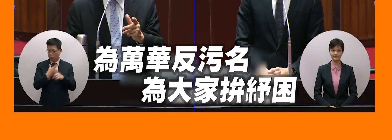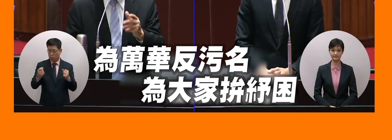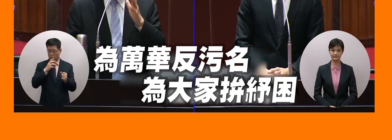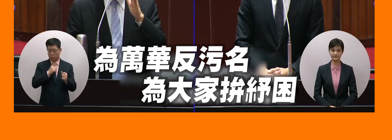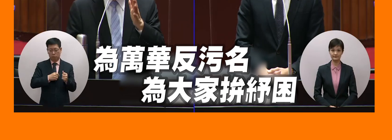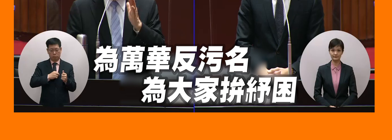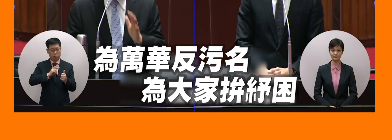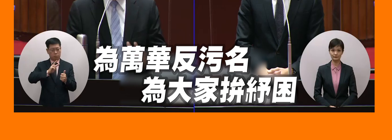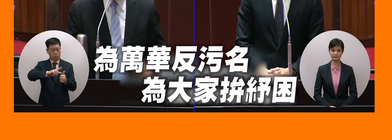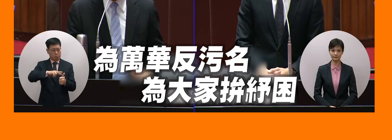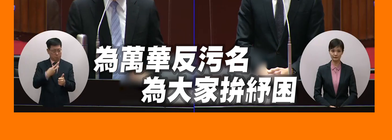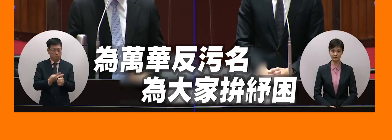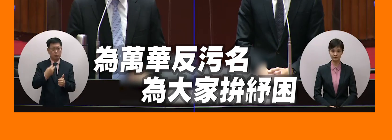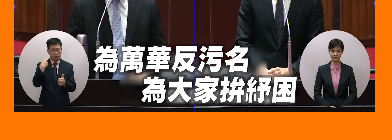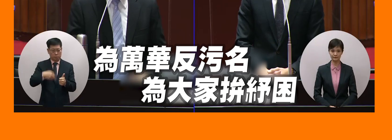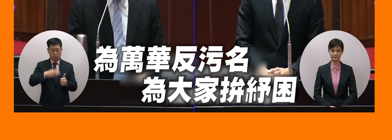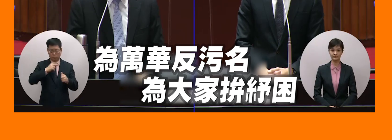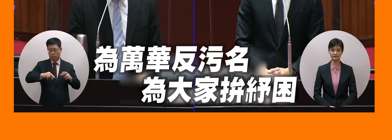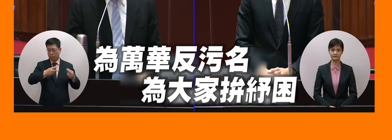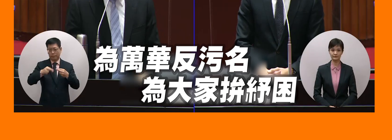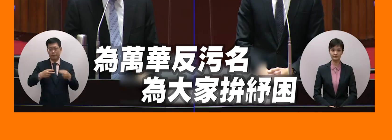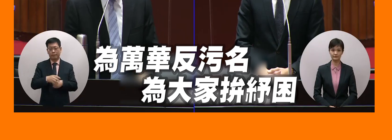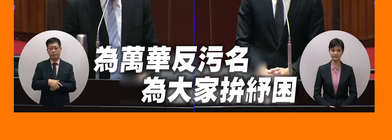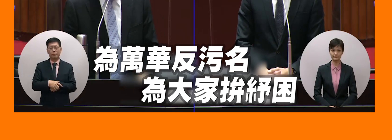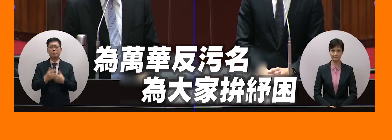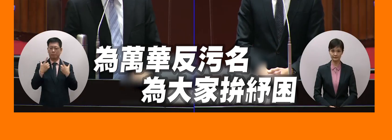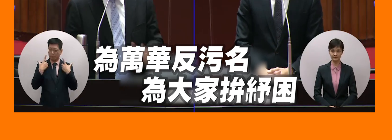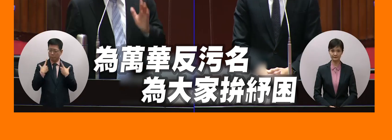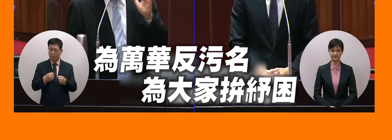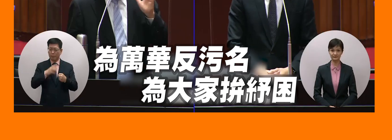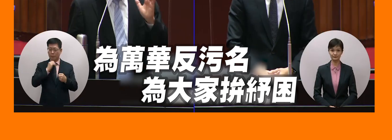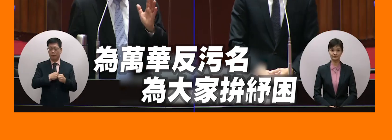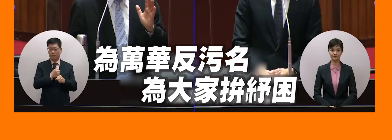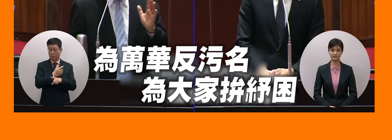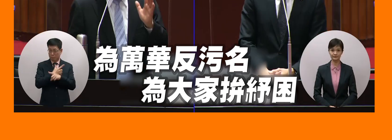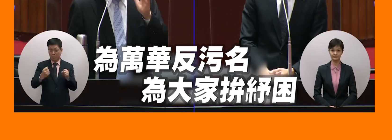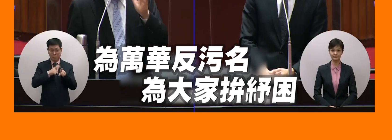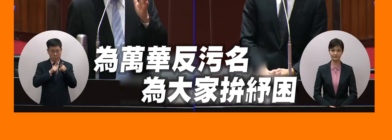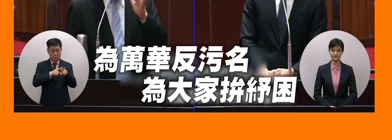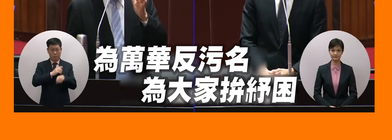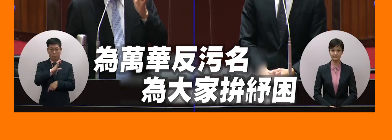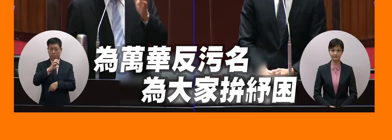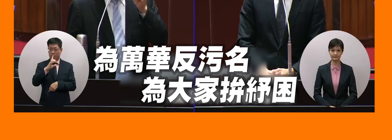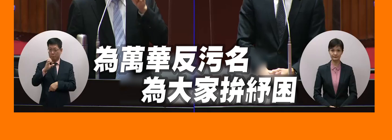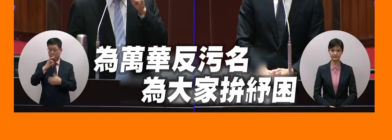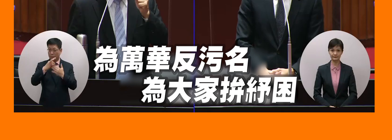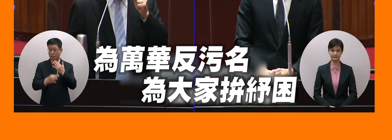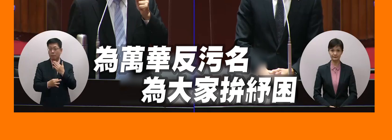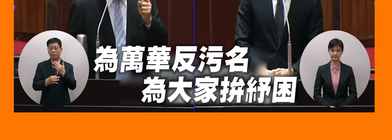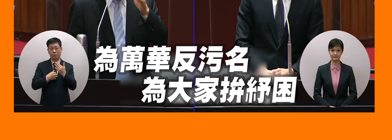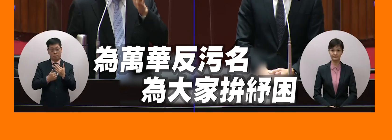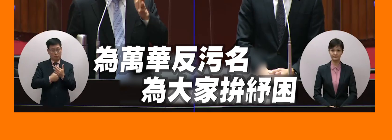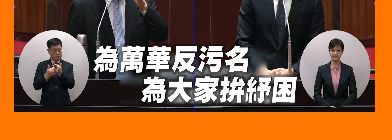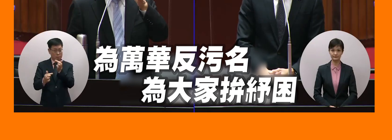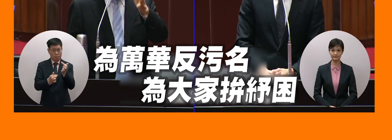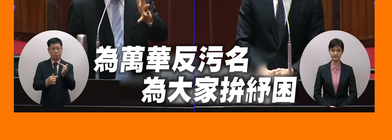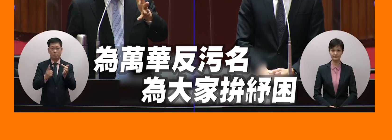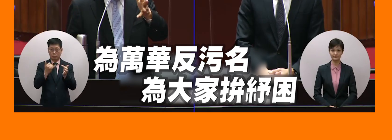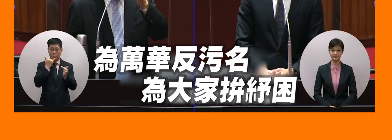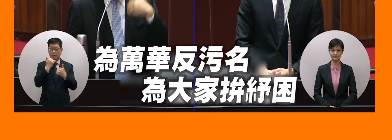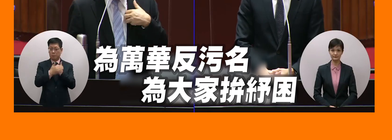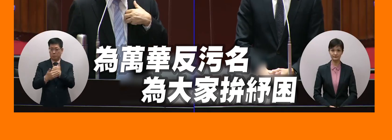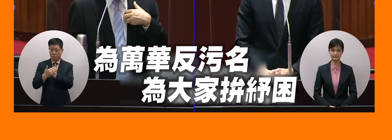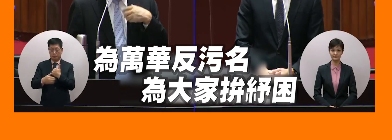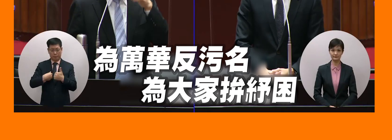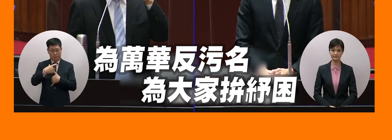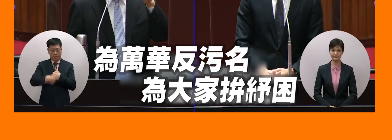給他要做好總是大家都照這個CDC的基因做好這辦法保